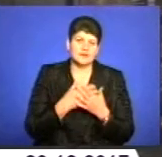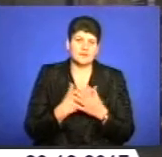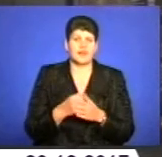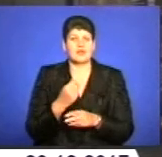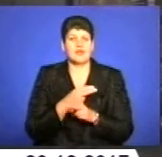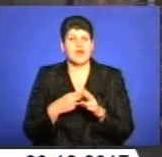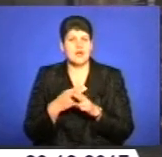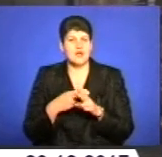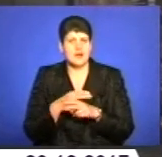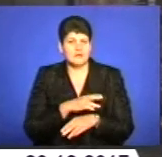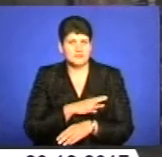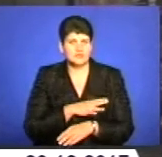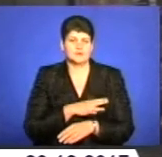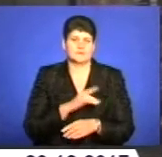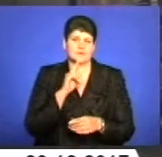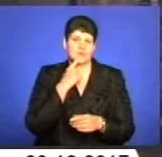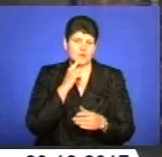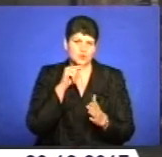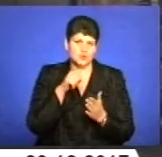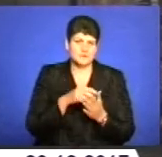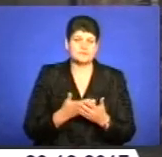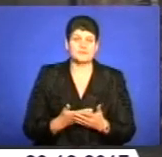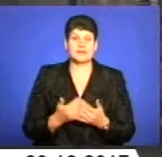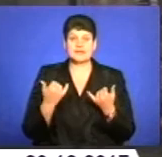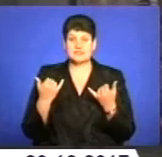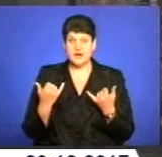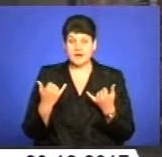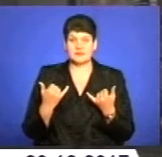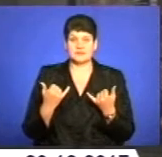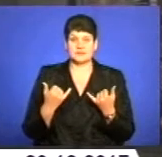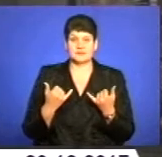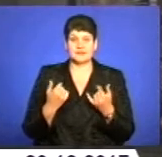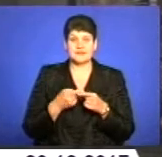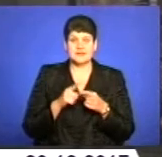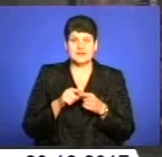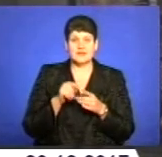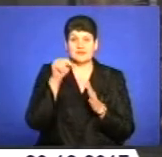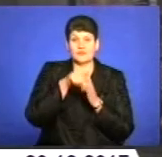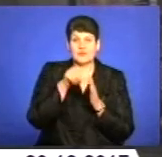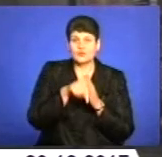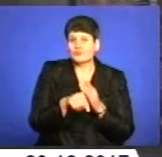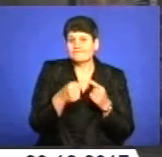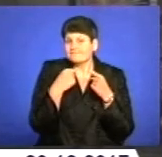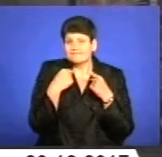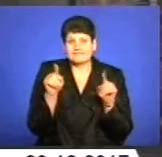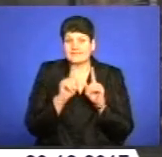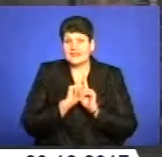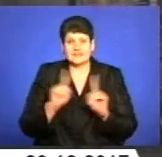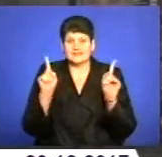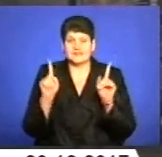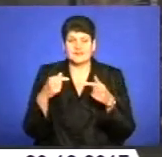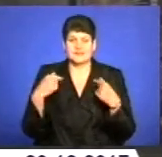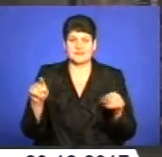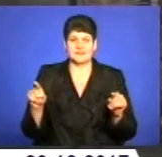кава, чи навіть чупа-чупси, то зараз вони є вмістилищем для чого завгодно, як той горшечок у